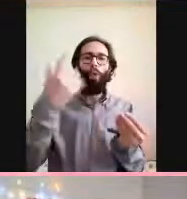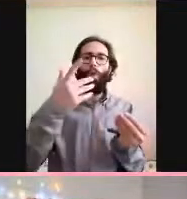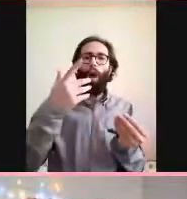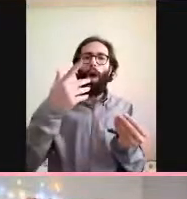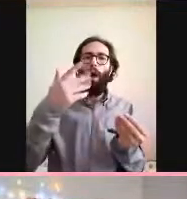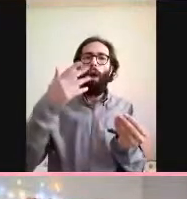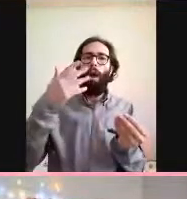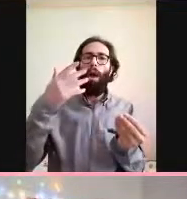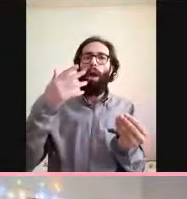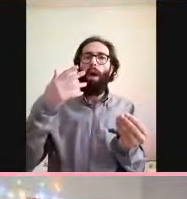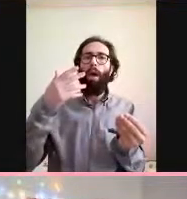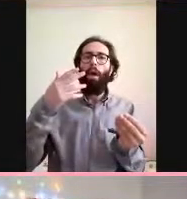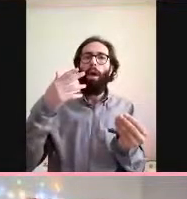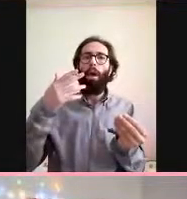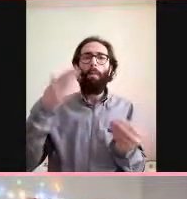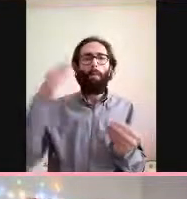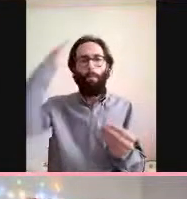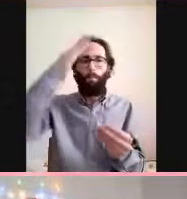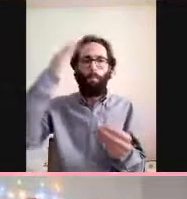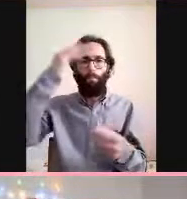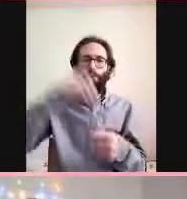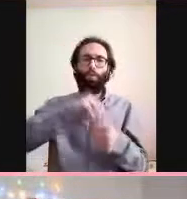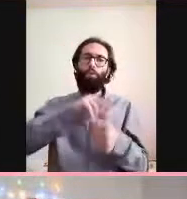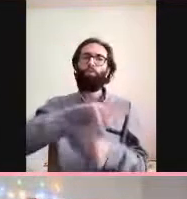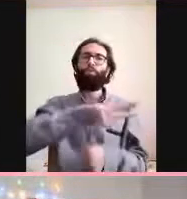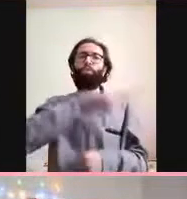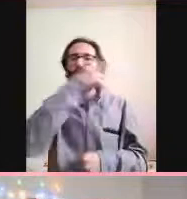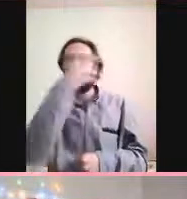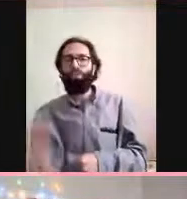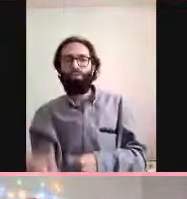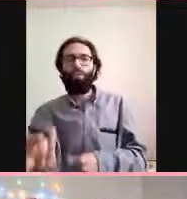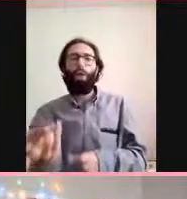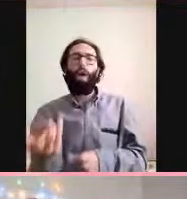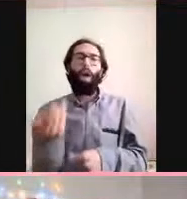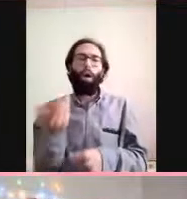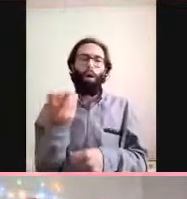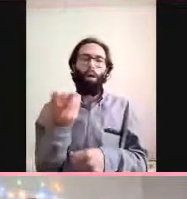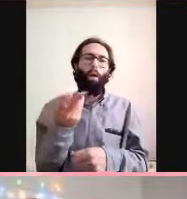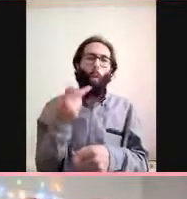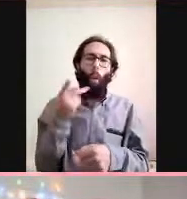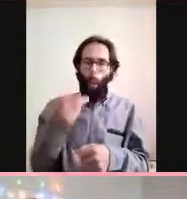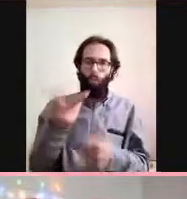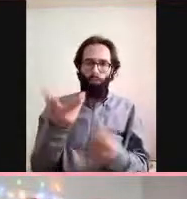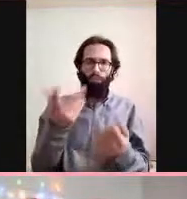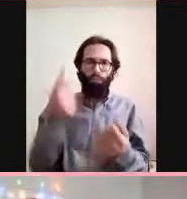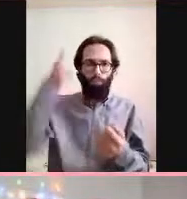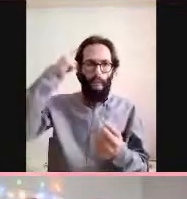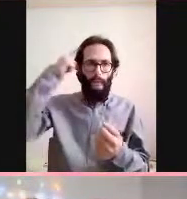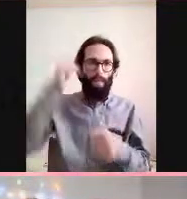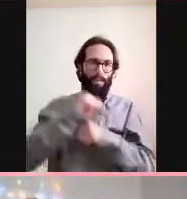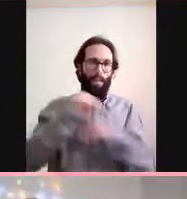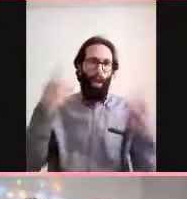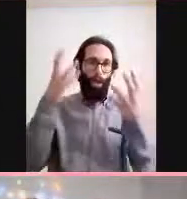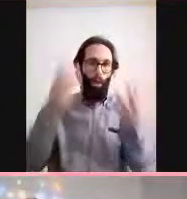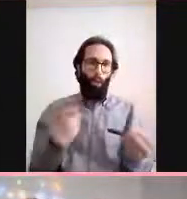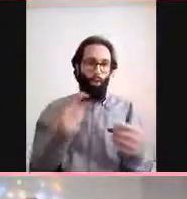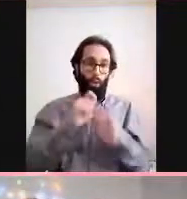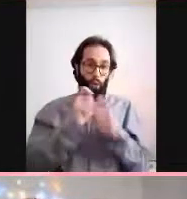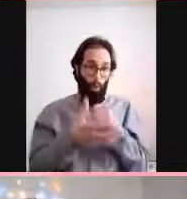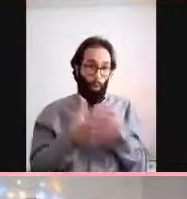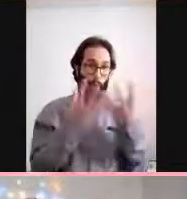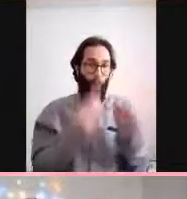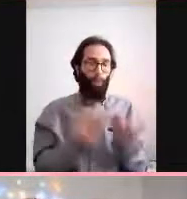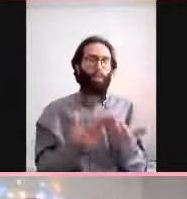COVID'den olmaz onun için kesin bir şey söylenemiyor çünkü o dokularda da sanırım virüs bulamadılar ama